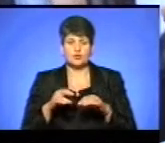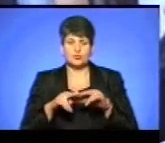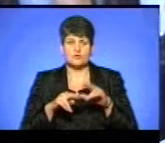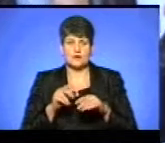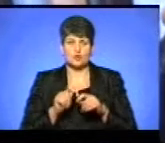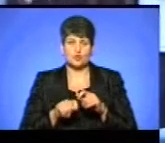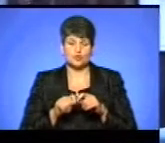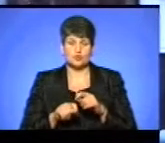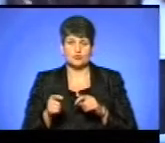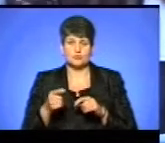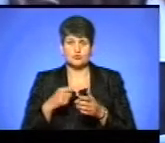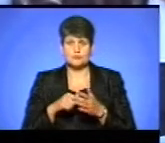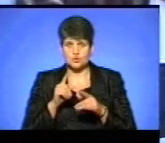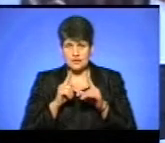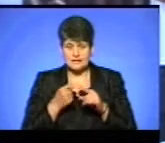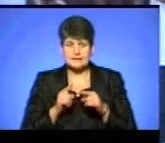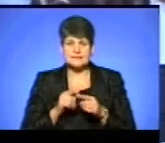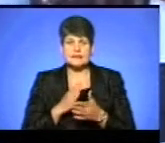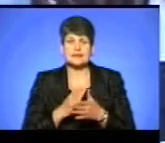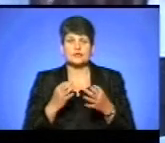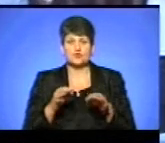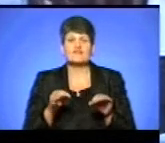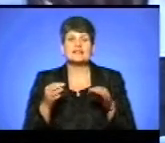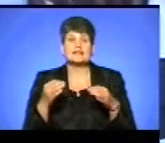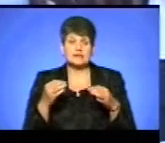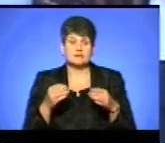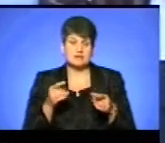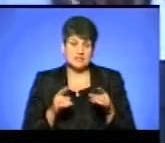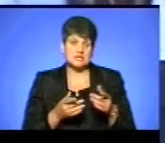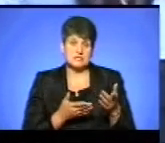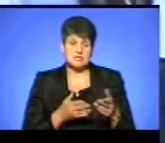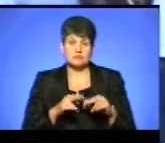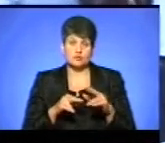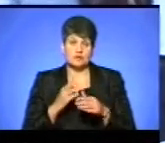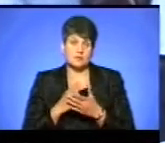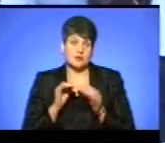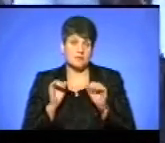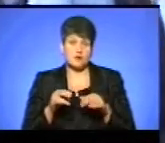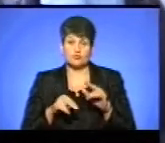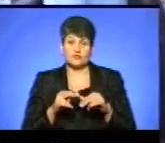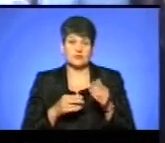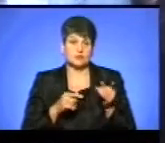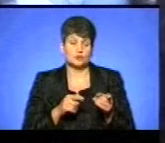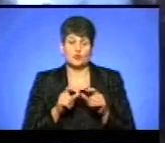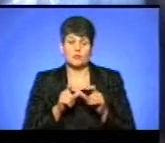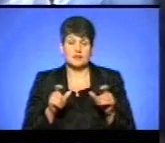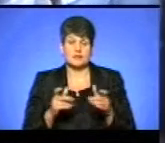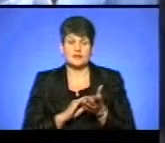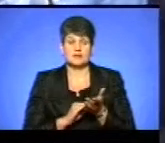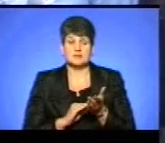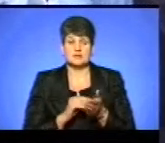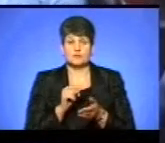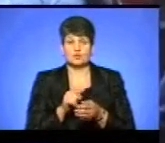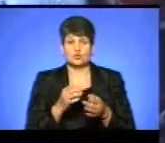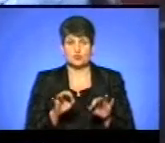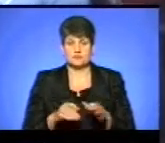міської ради. Це є дозвіл дійсний, і забудовник має право будувати тут той об'єкт, який зазначений в даному